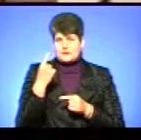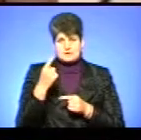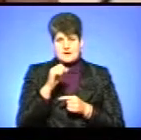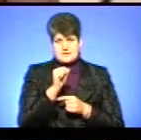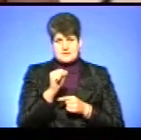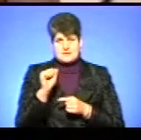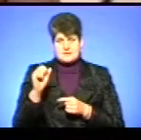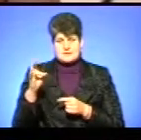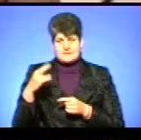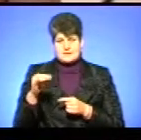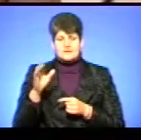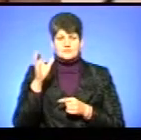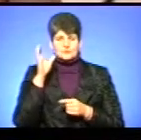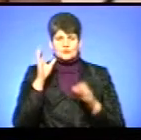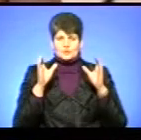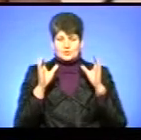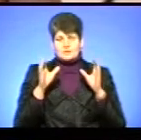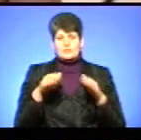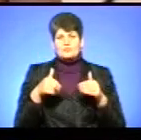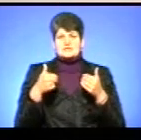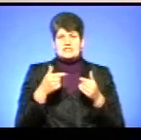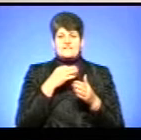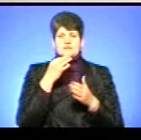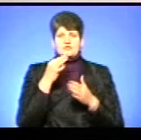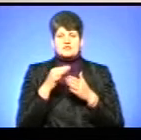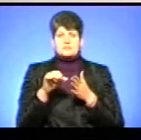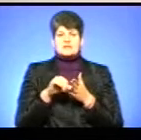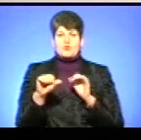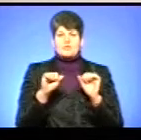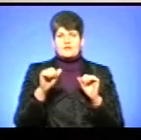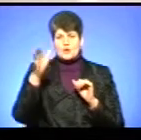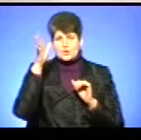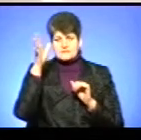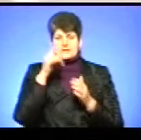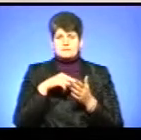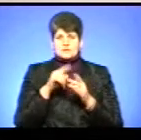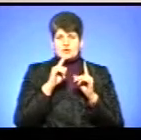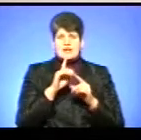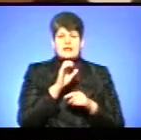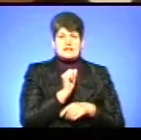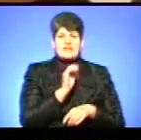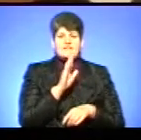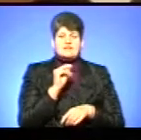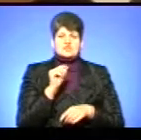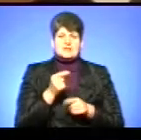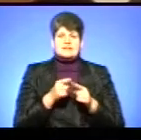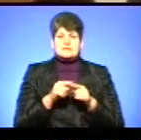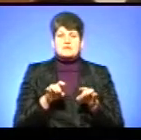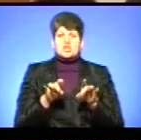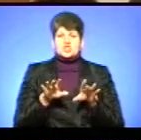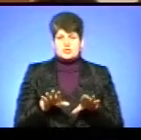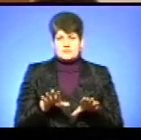Андріївна. Суд вислуховує позицію відповідача представника управління освіти і науки міськради Андрія Вівчара. Даним рішенням